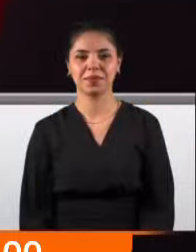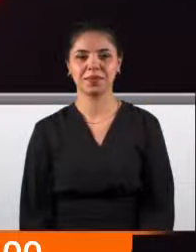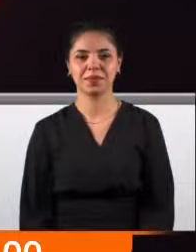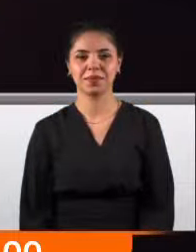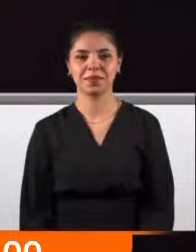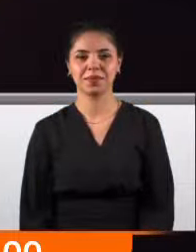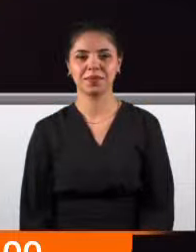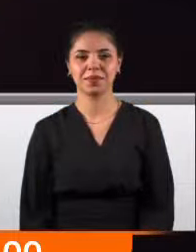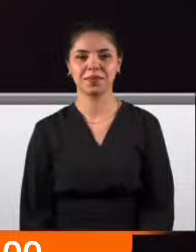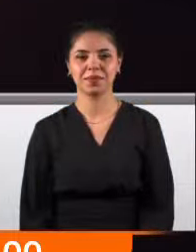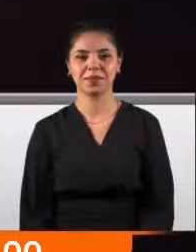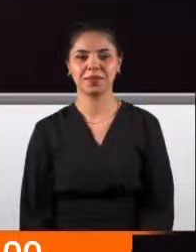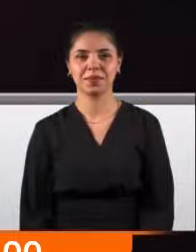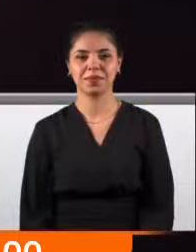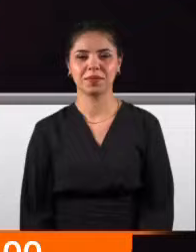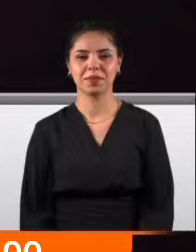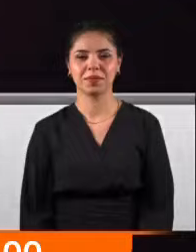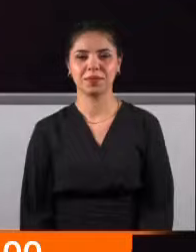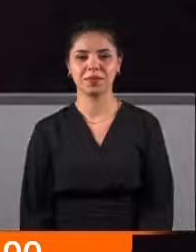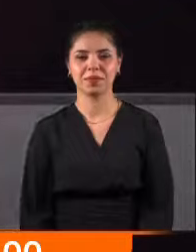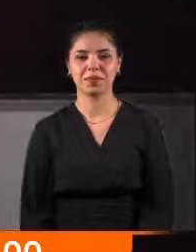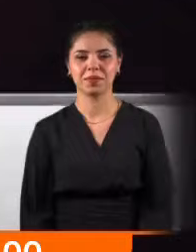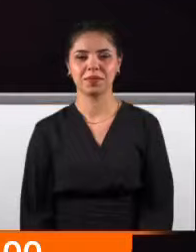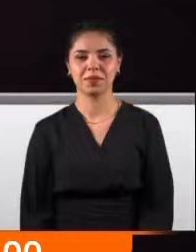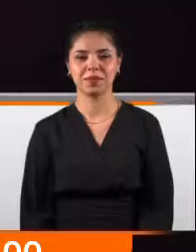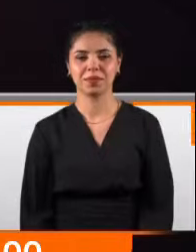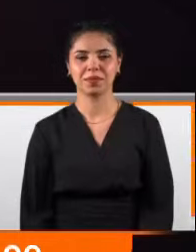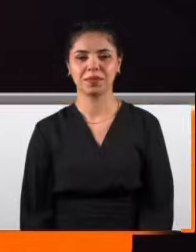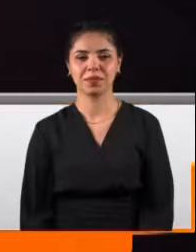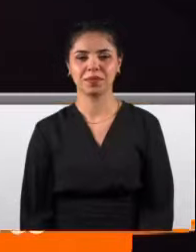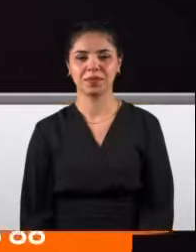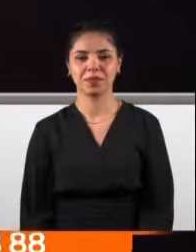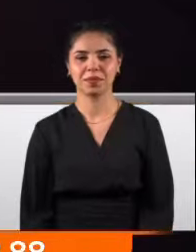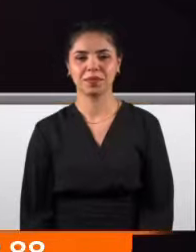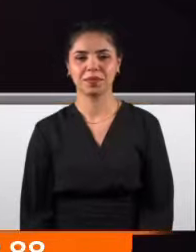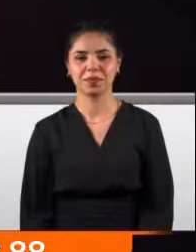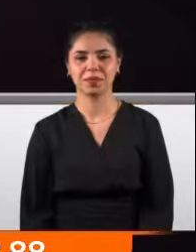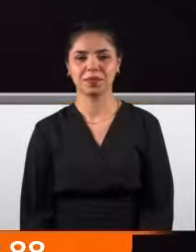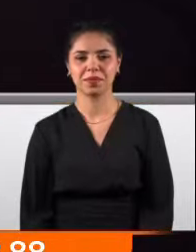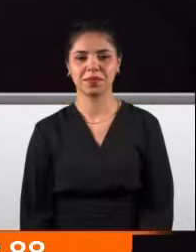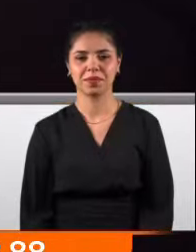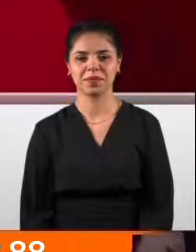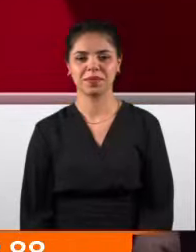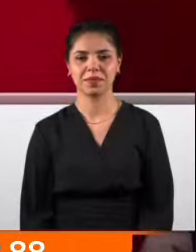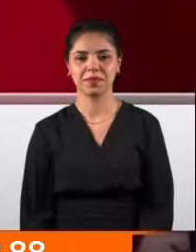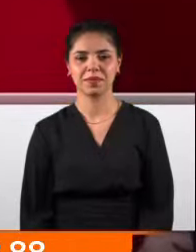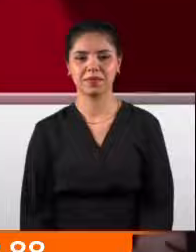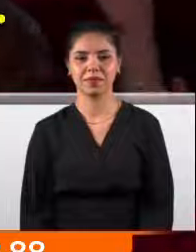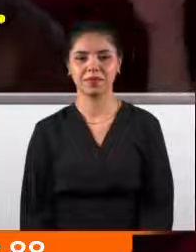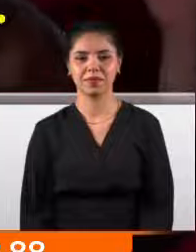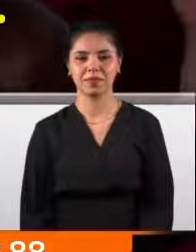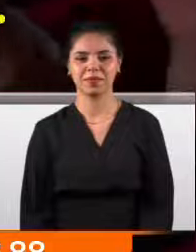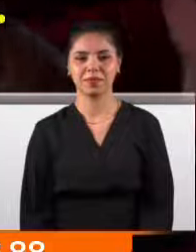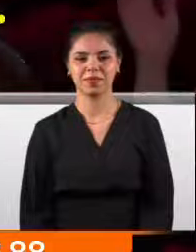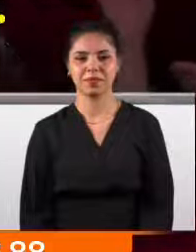olmak harika bir duygu. Sayın Cumhurbaşkanımızla birlikte, bakanlarımız ve milletvekillerimizle birlikte harika bir şey.